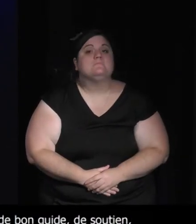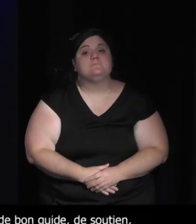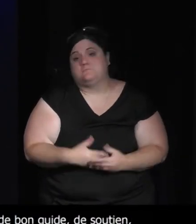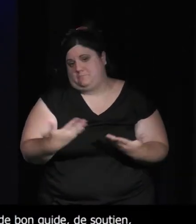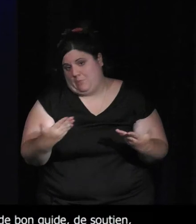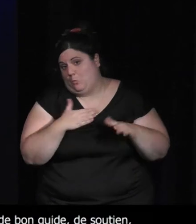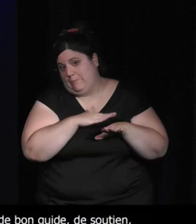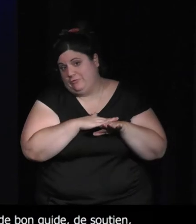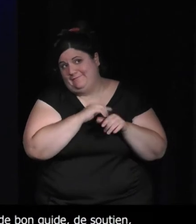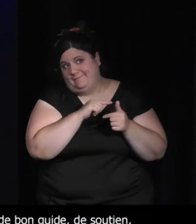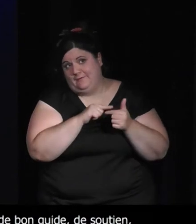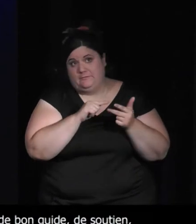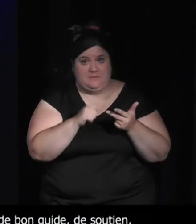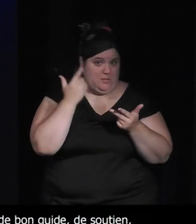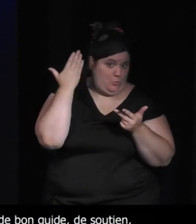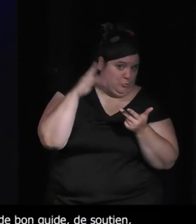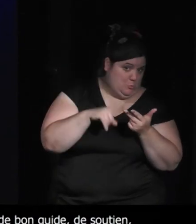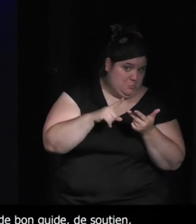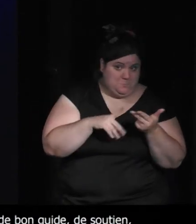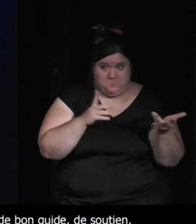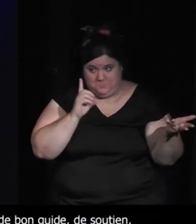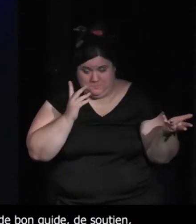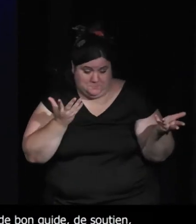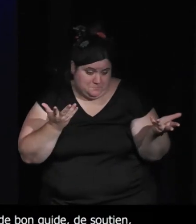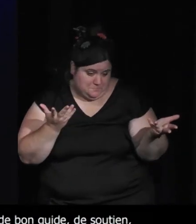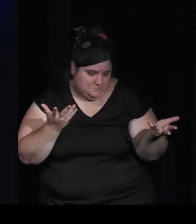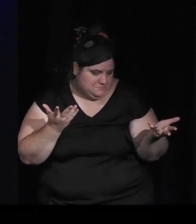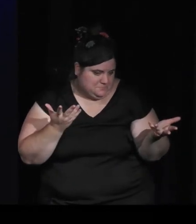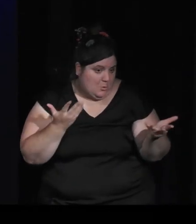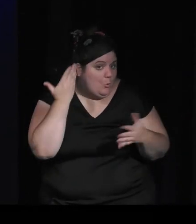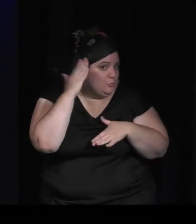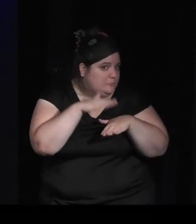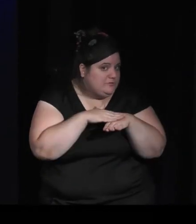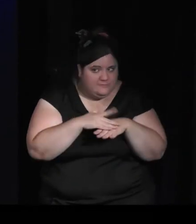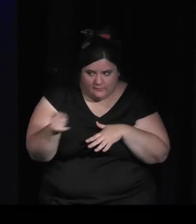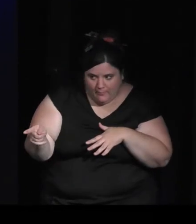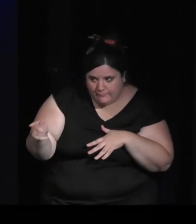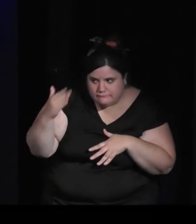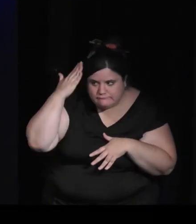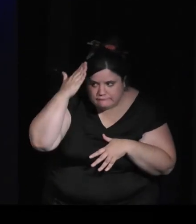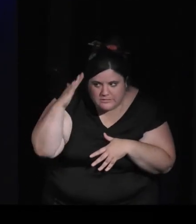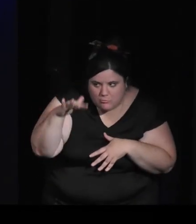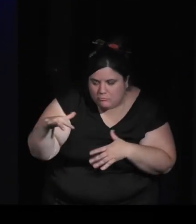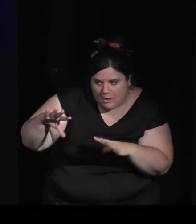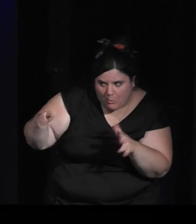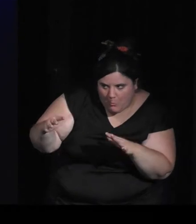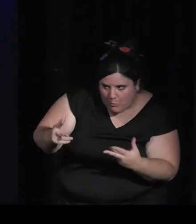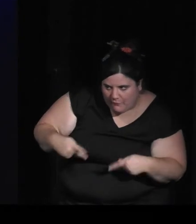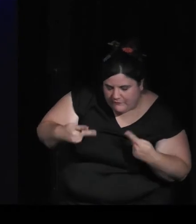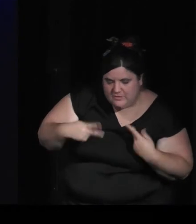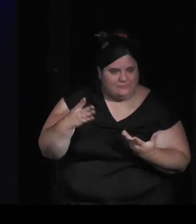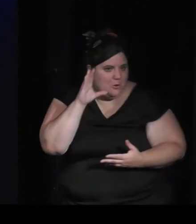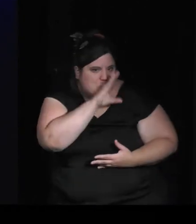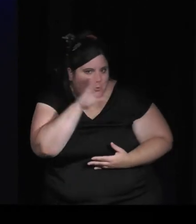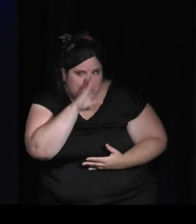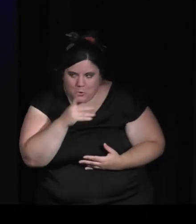qu'on a une vraie curiosité pour ces formes de vie et notamment je renvoie à la notion de depuis